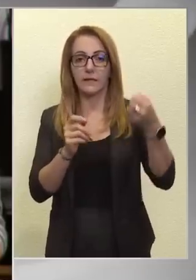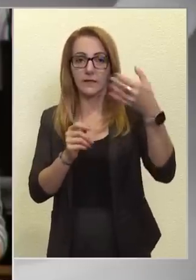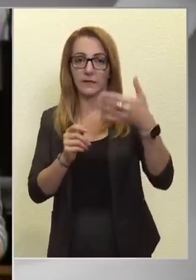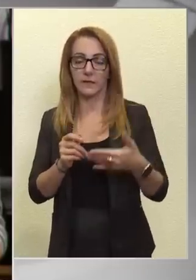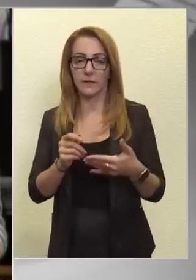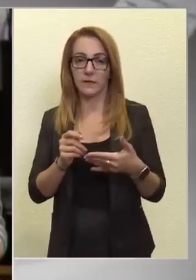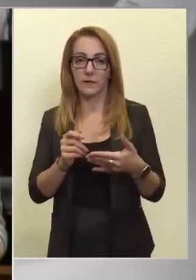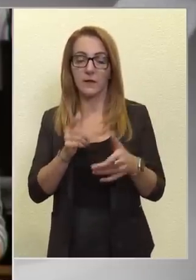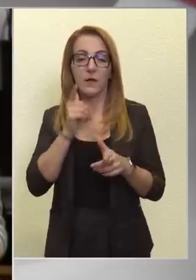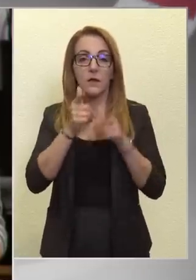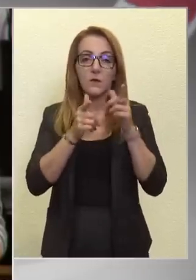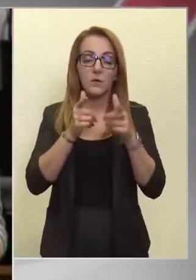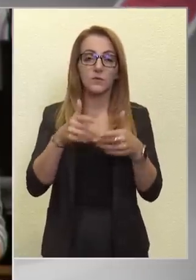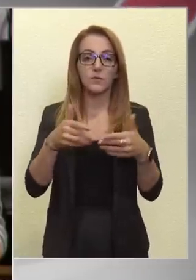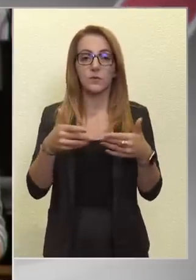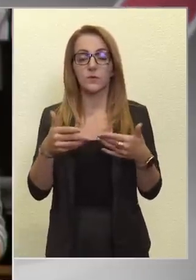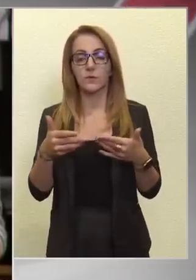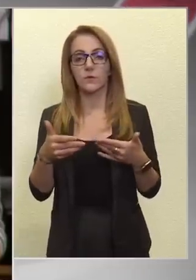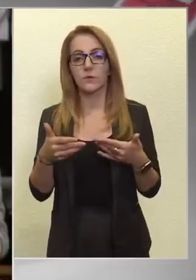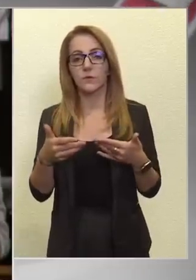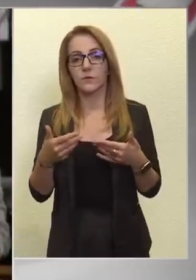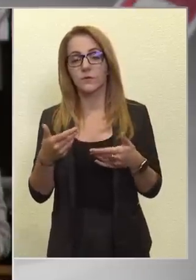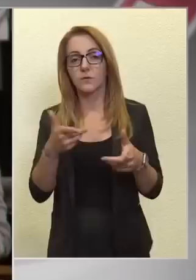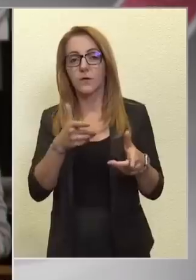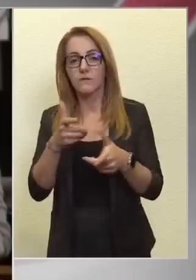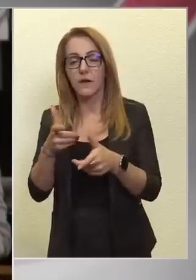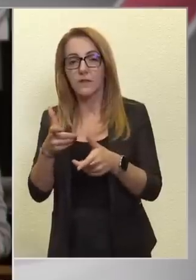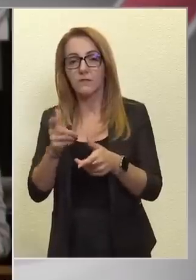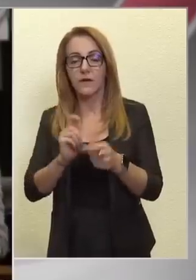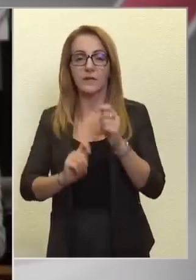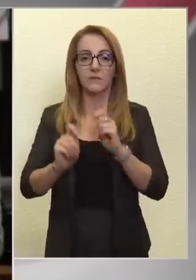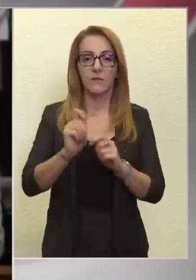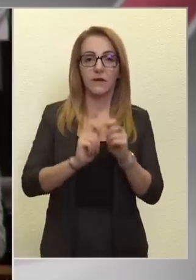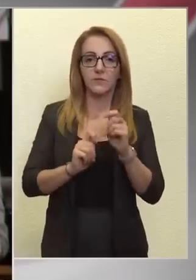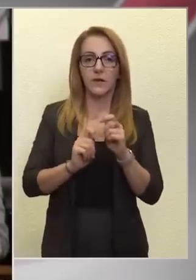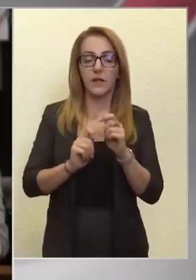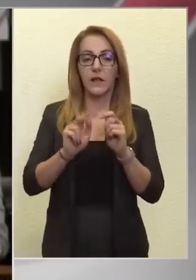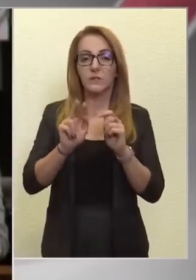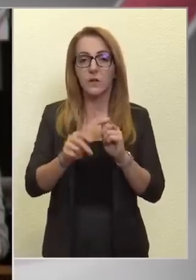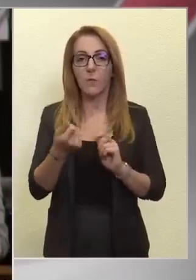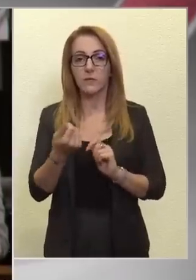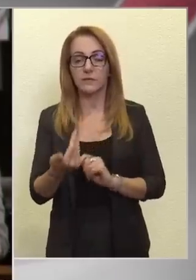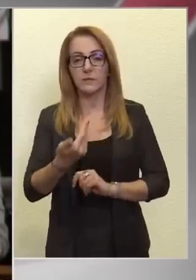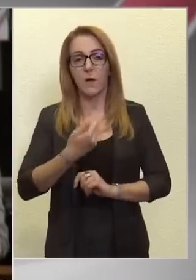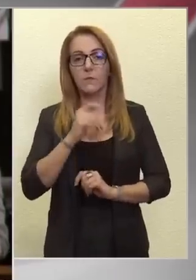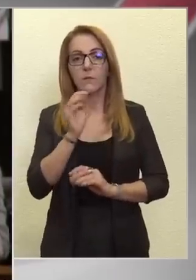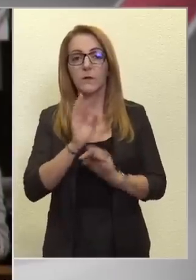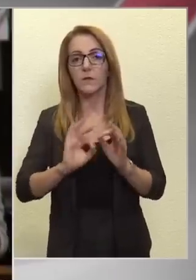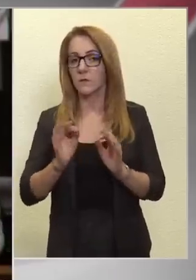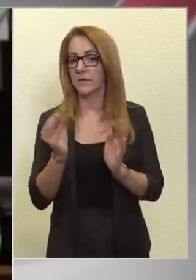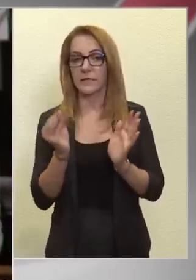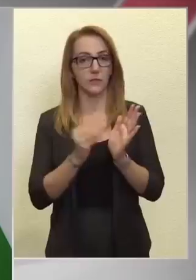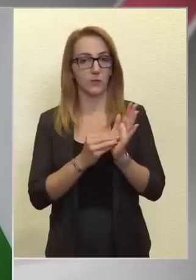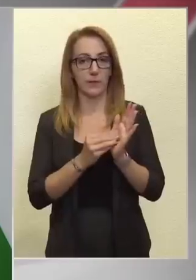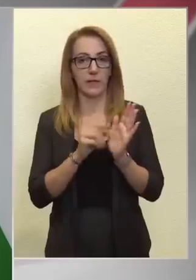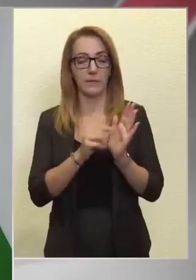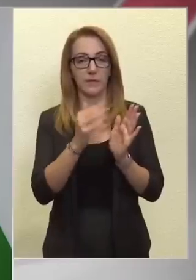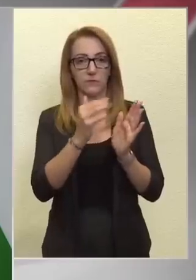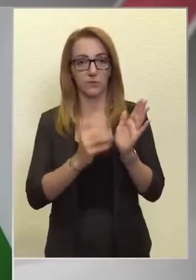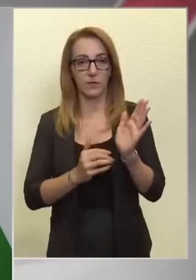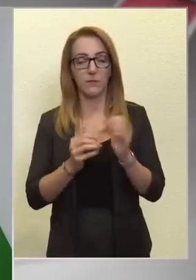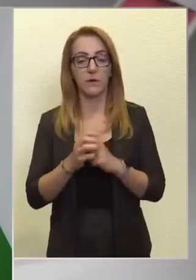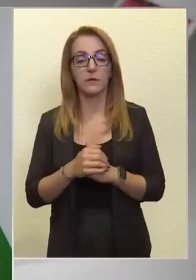akik kölcsönt, illetve fegyvervásárlásra pénzt kapnak. Magyarország nincs ezen a listán.